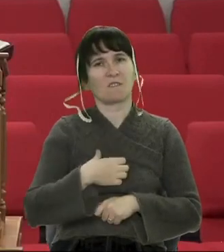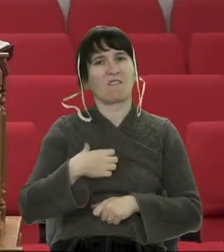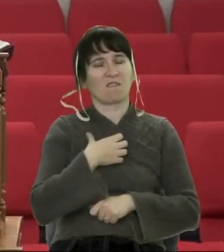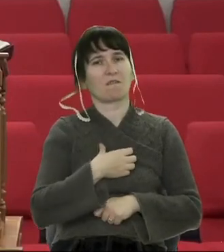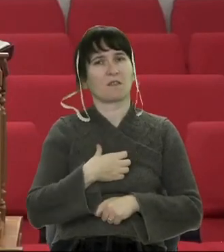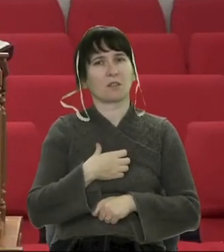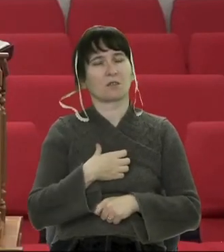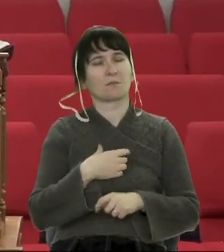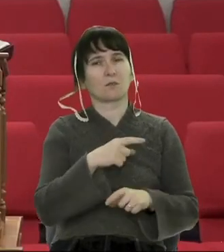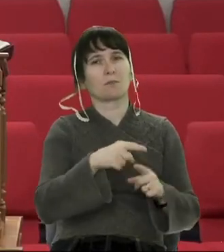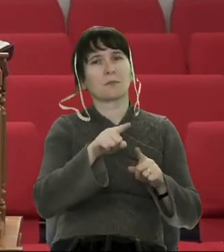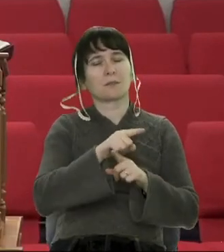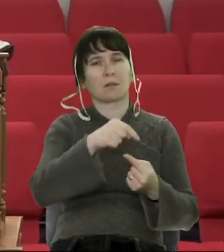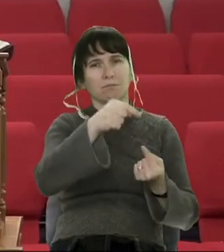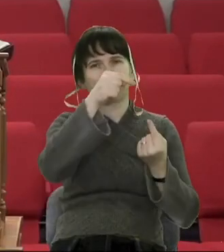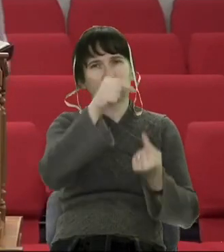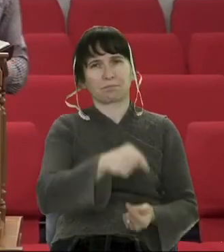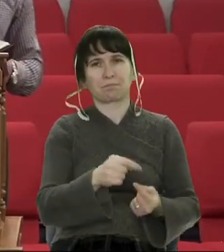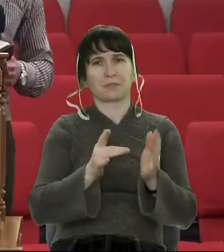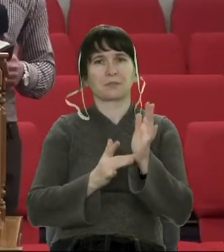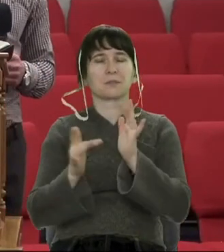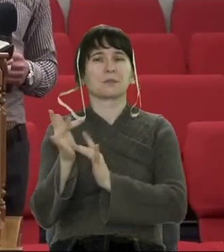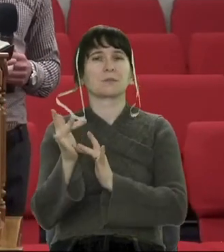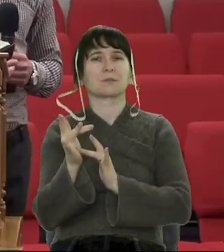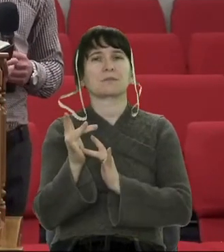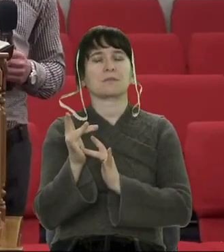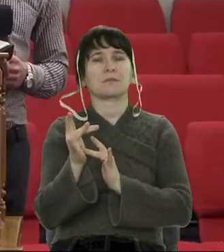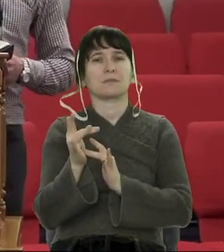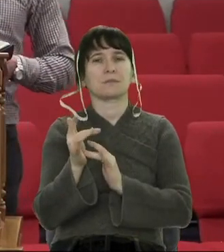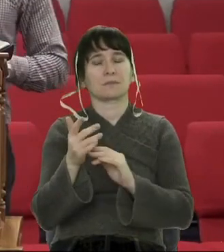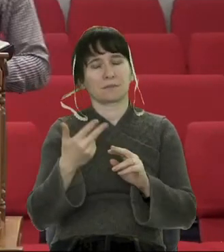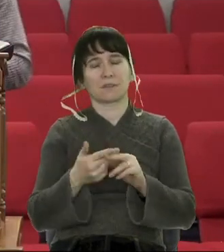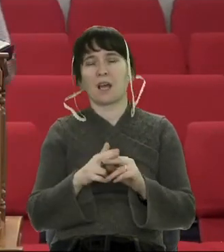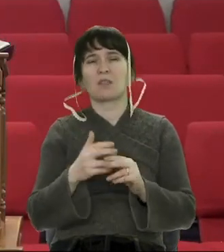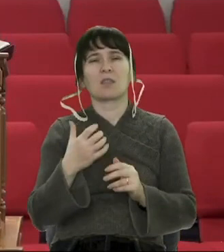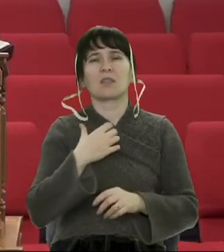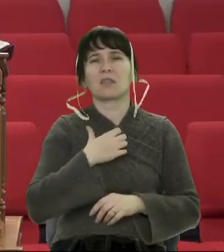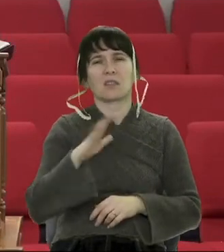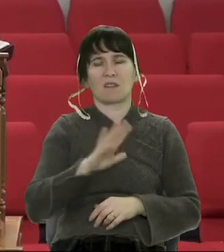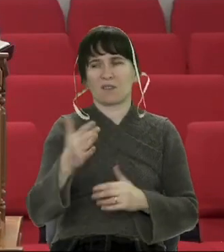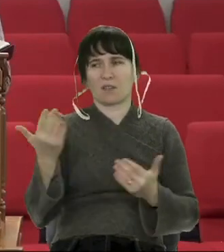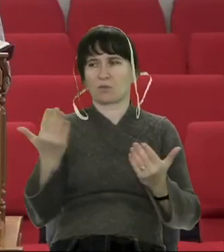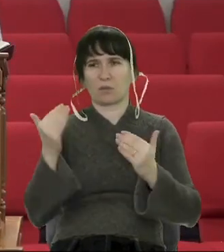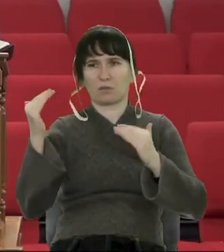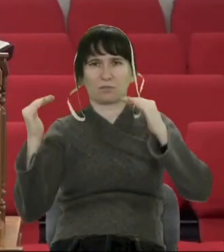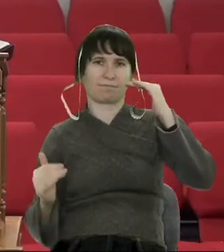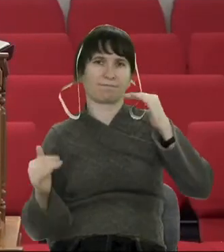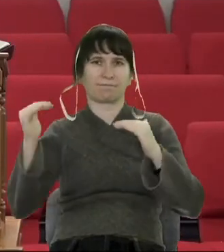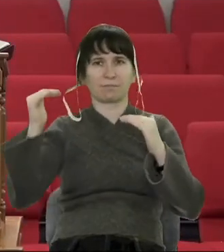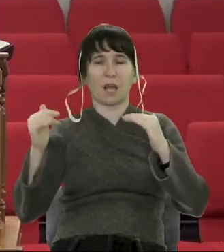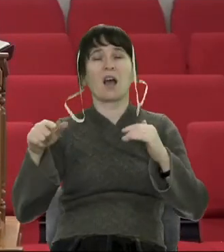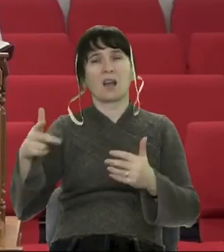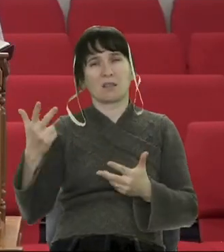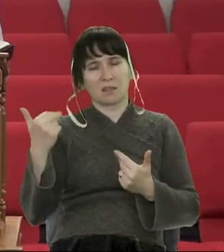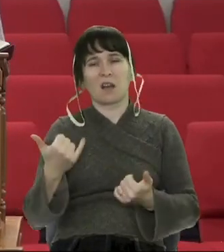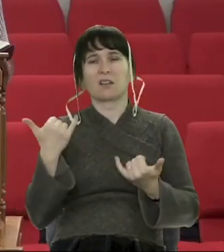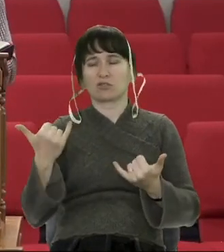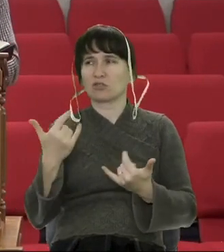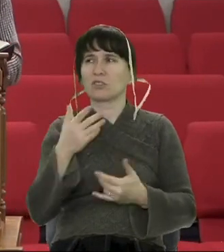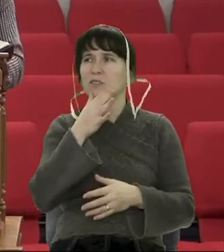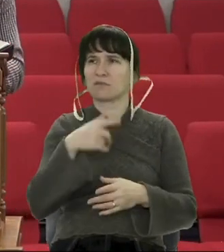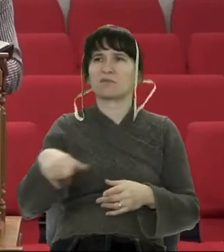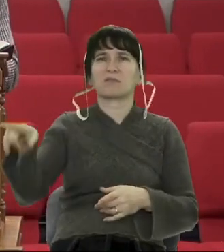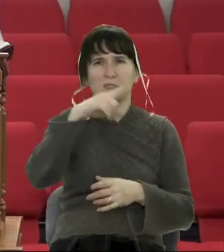як належать християнам, незалежно від їхнього статусу. Звісно, сьогодні ми живемо в таке суспільство, що статус має певні